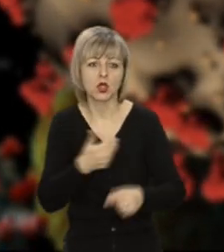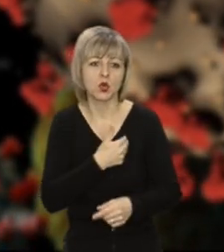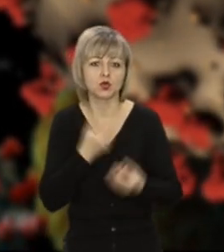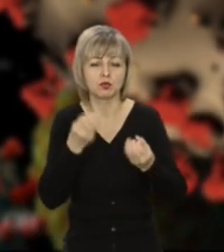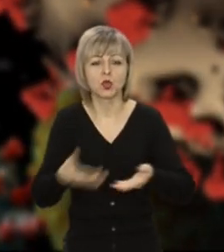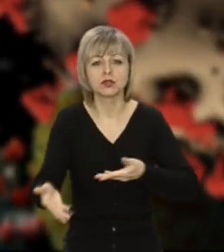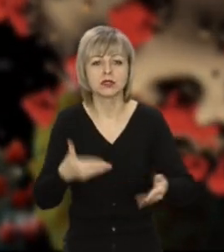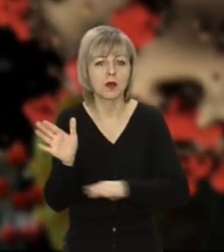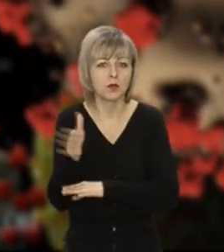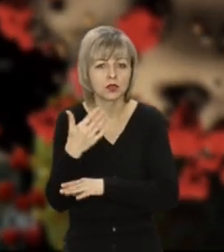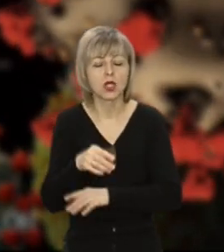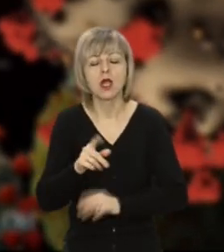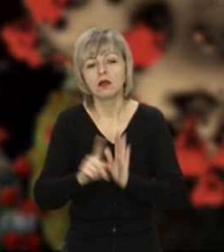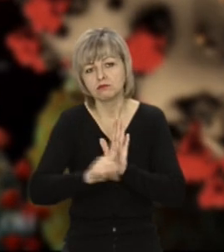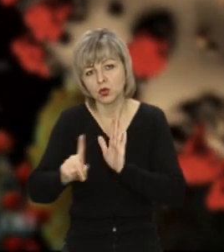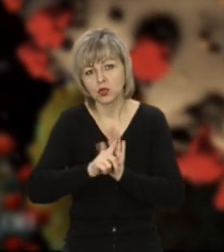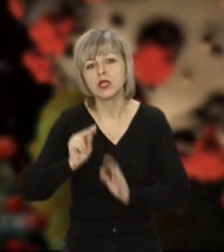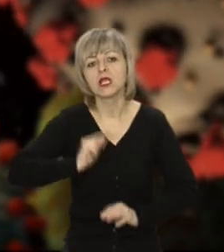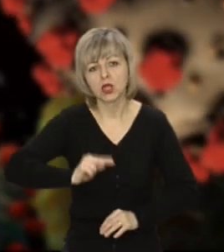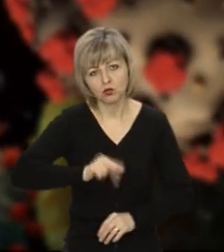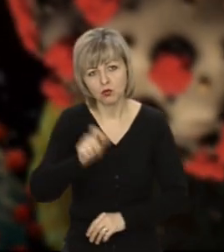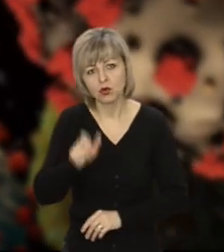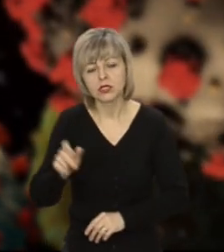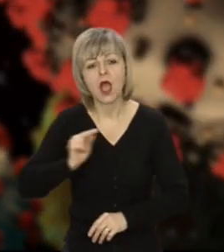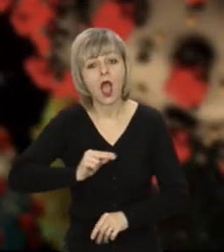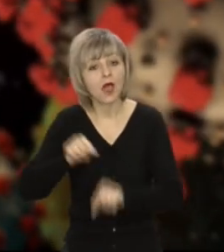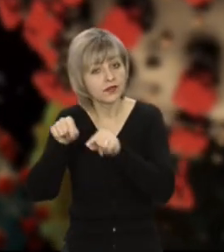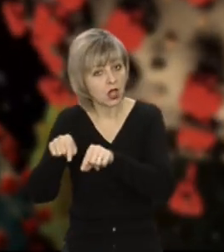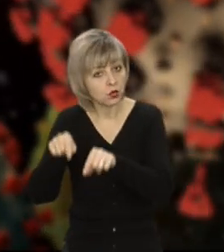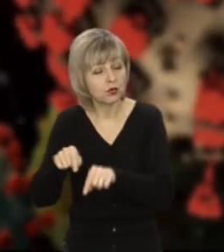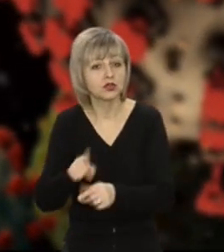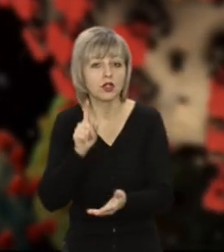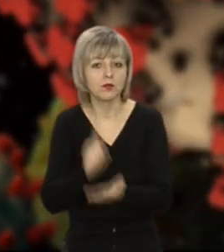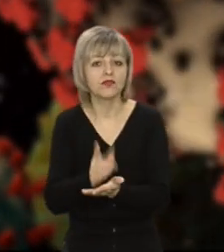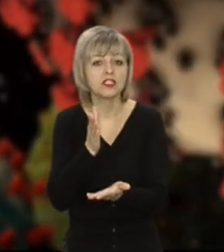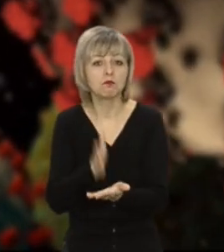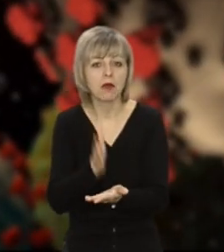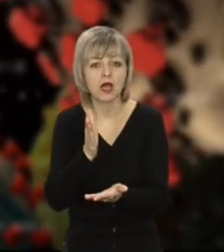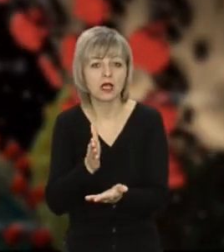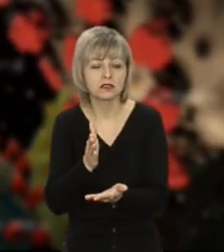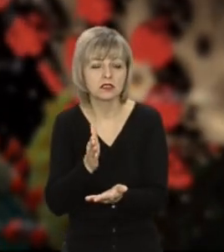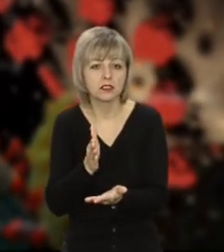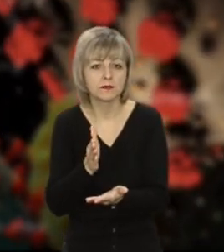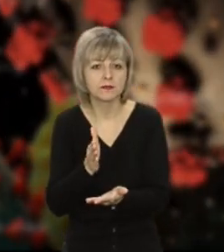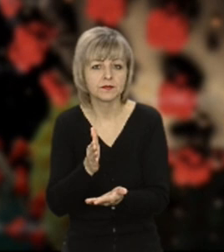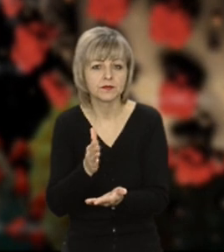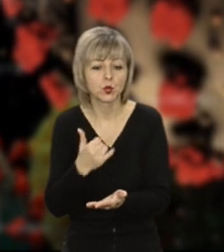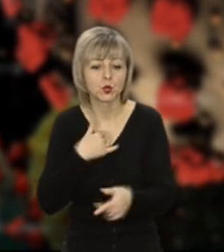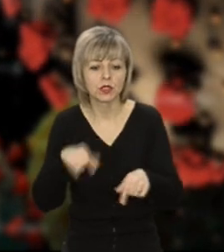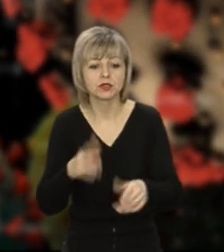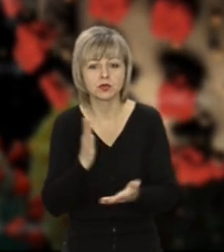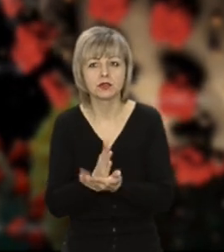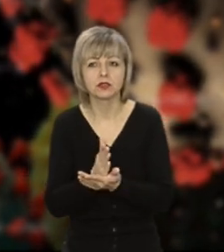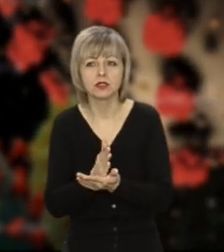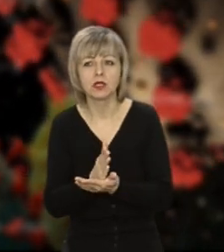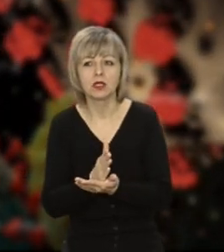На роботу люди ходять, але на роботі ти маєш мати, у нас є тут таке 2G